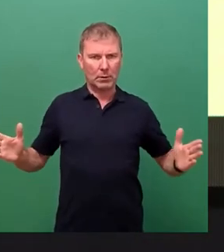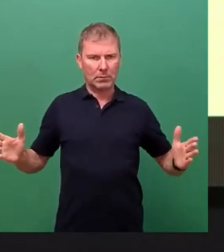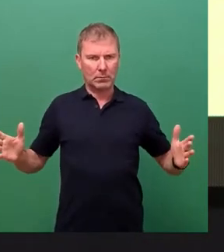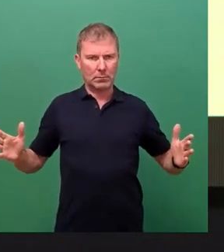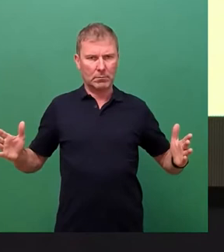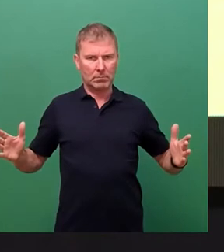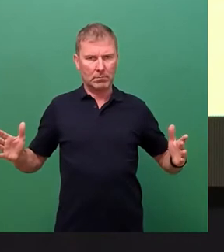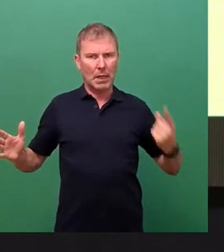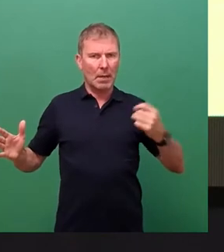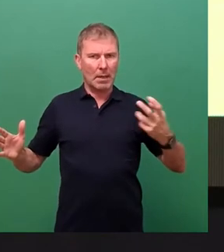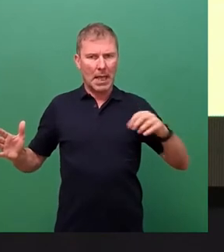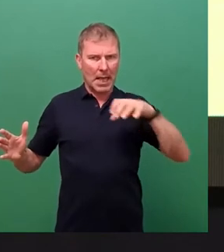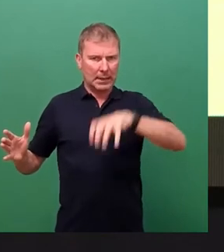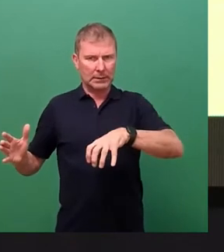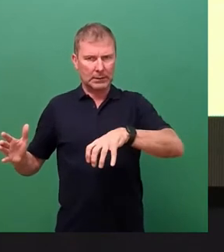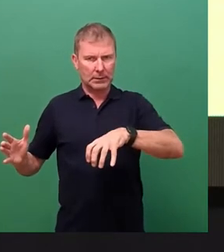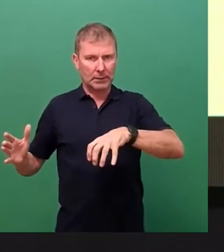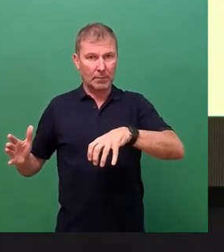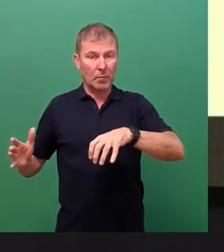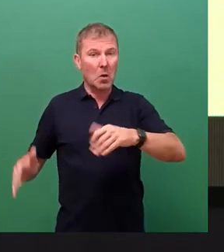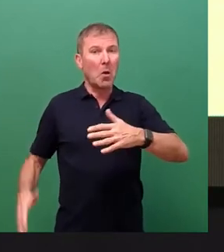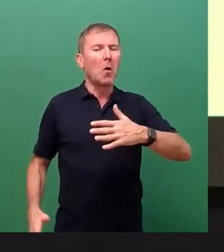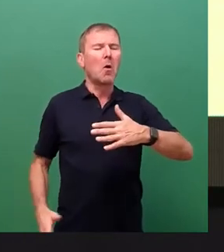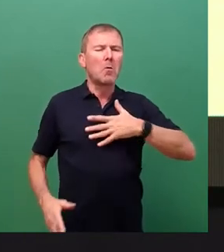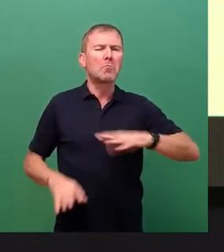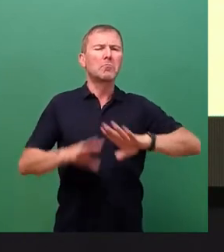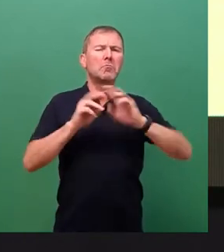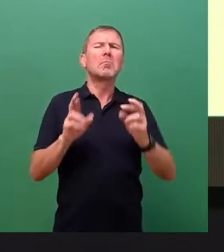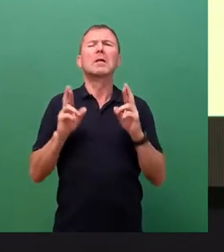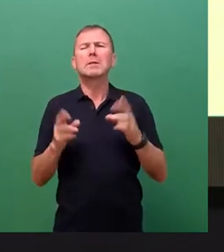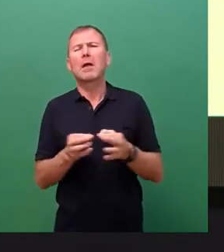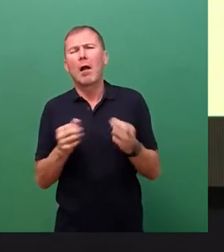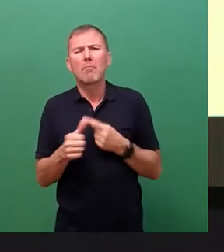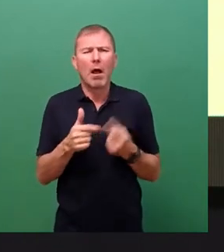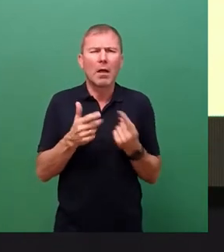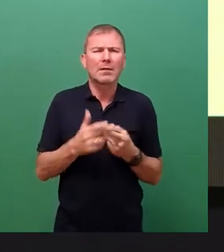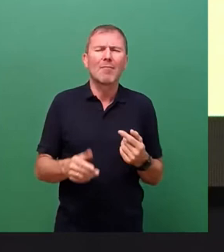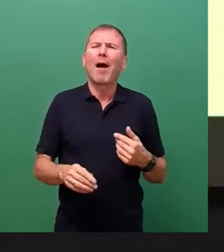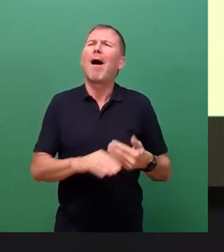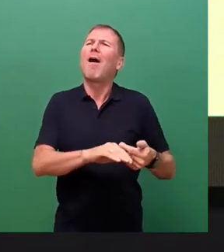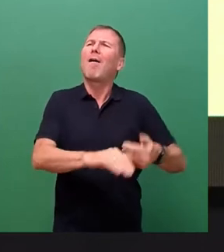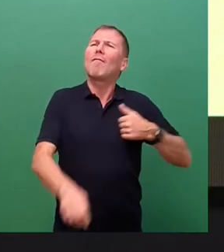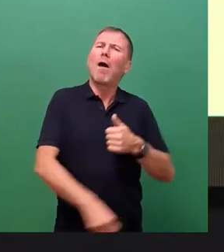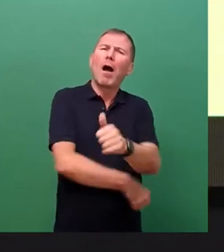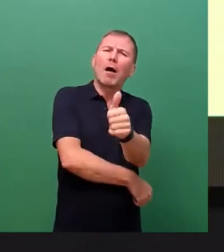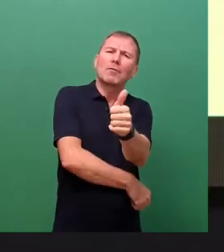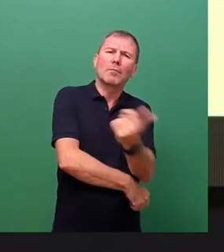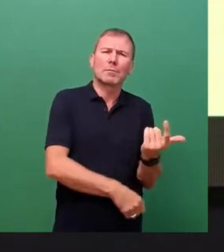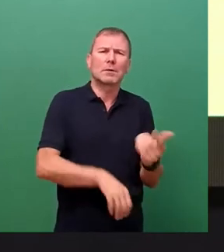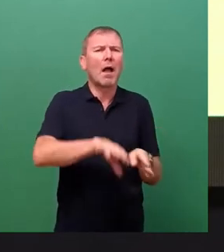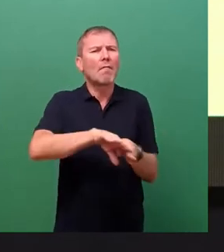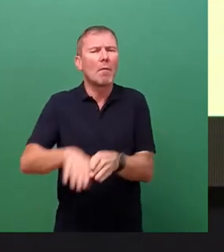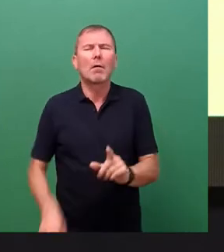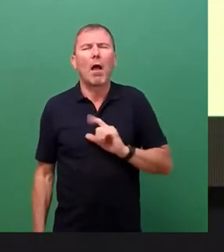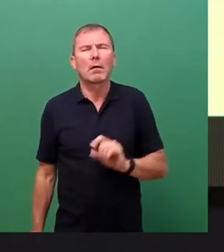Dieser trotz unserer umfangreichen Sicherungsmaßnahmen weder vorhersehbare noch vermeidbare Fall ist